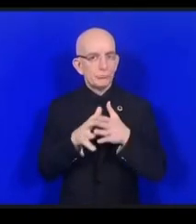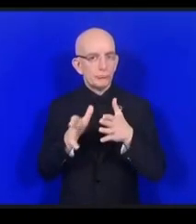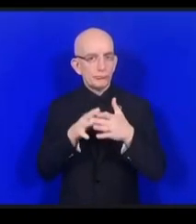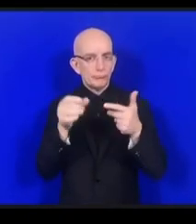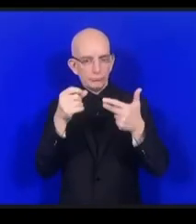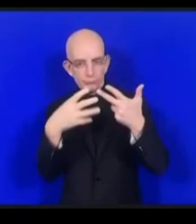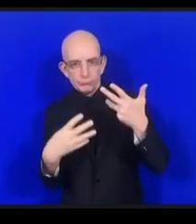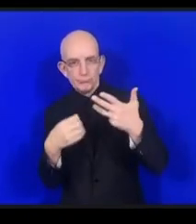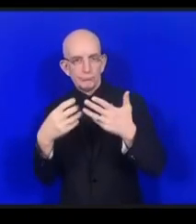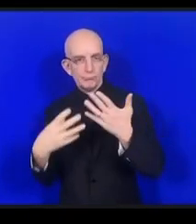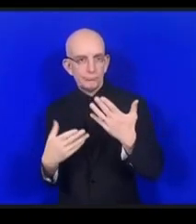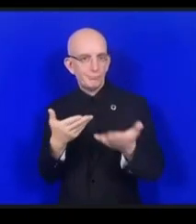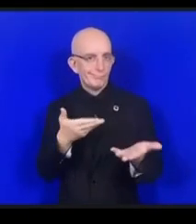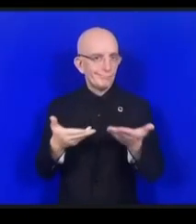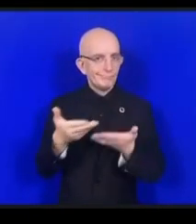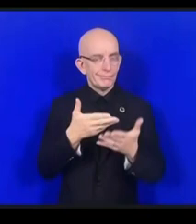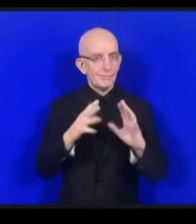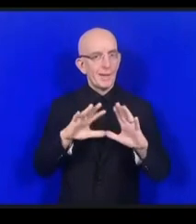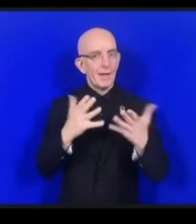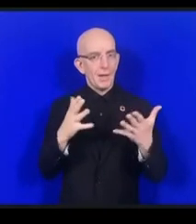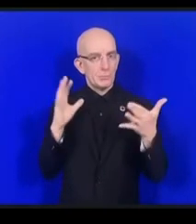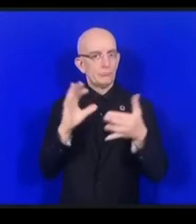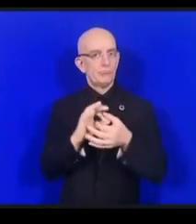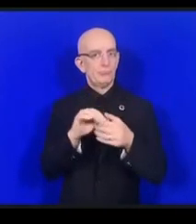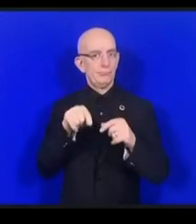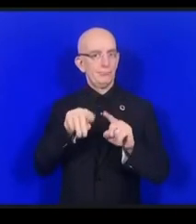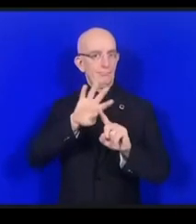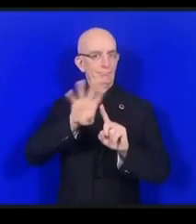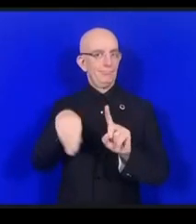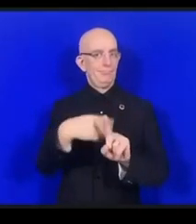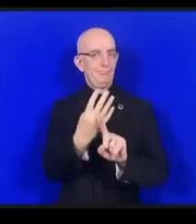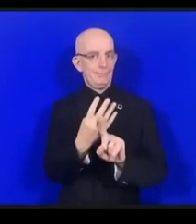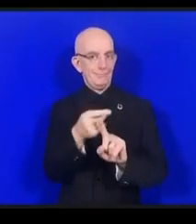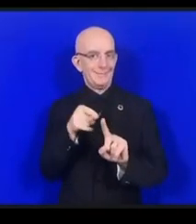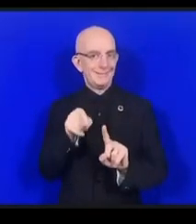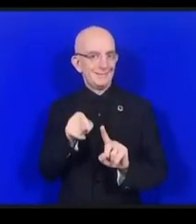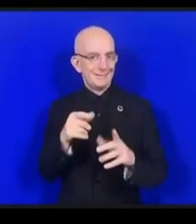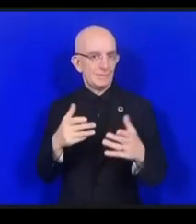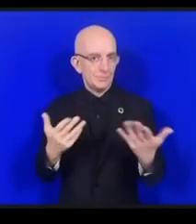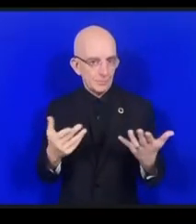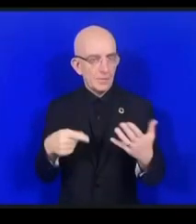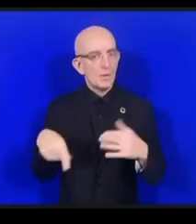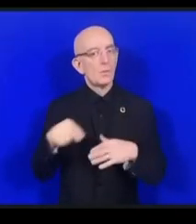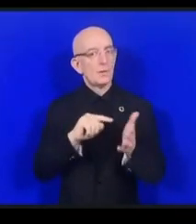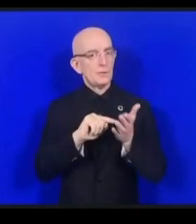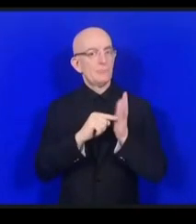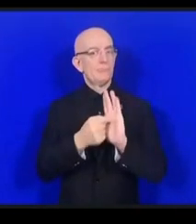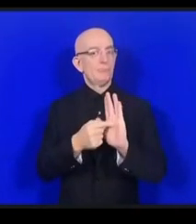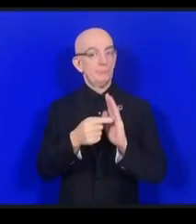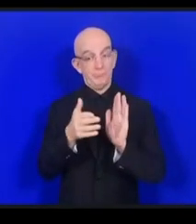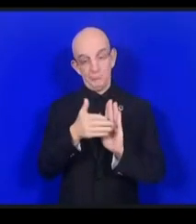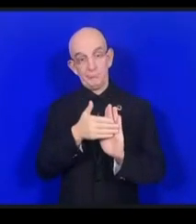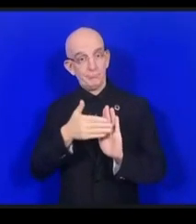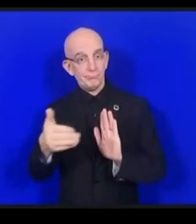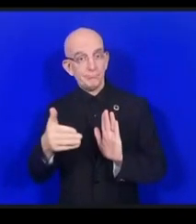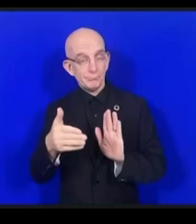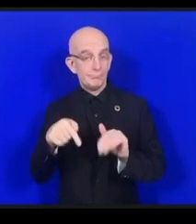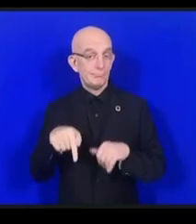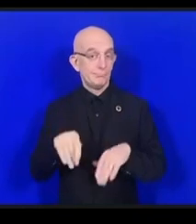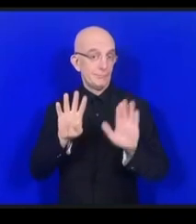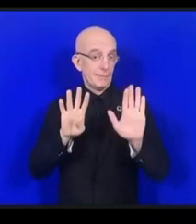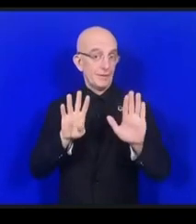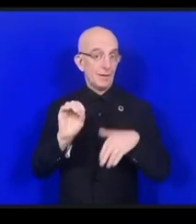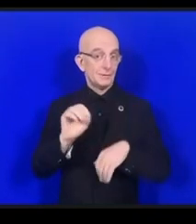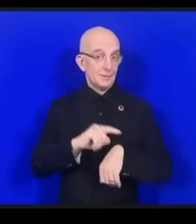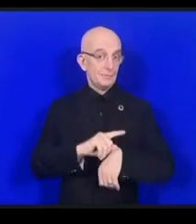qui les préoccupe, et c'est ce qui sera maintenant présenté au cours des 90 minutes à venir. Et troisièmement et surtout, les coalitions dynamiques ont